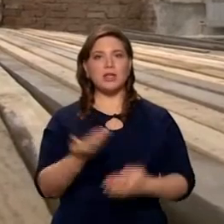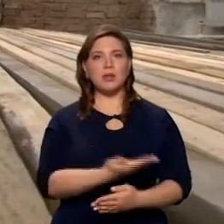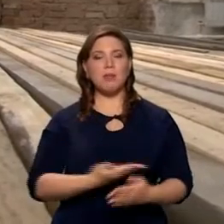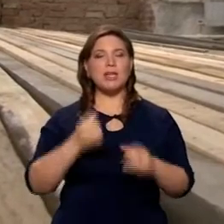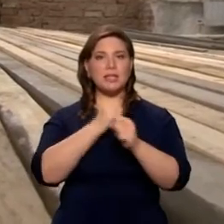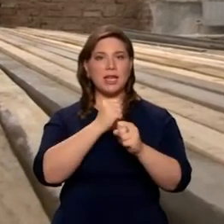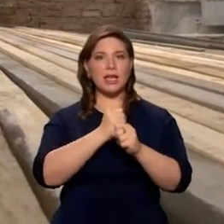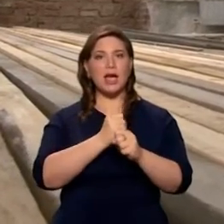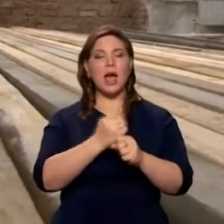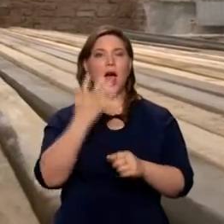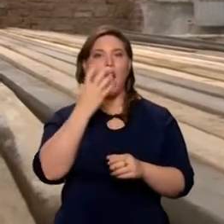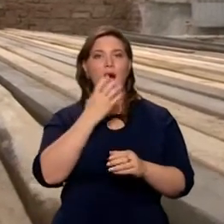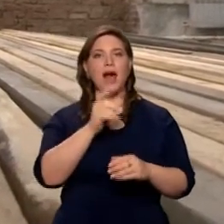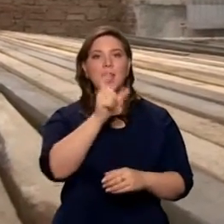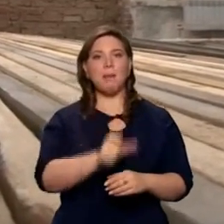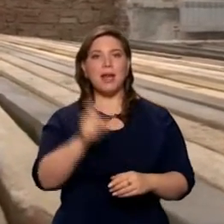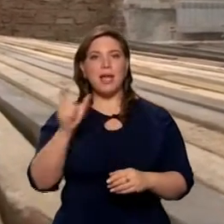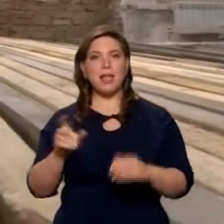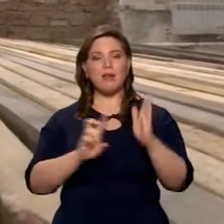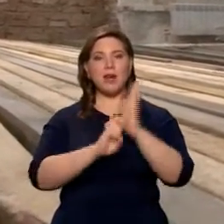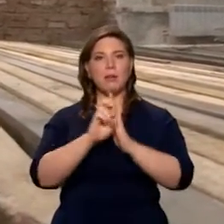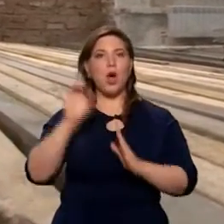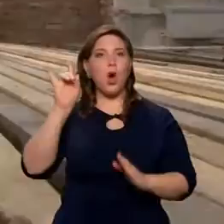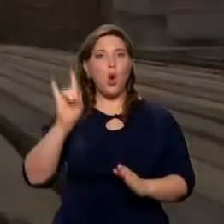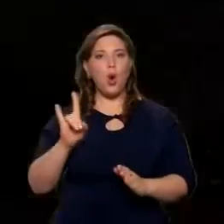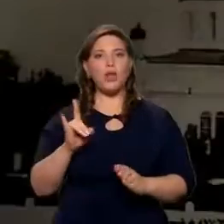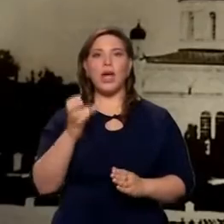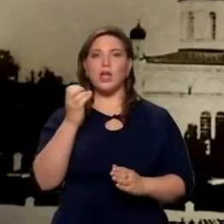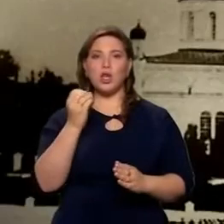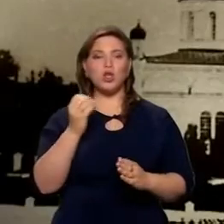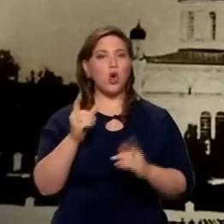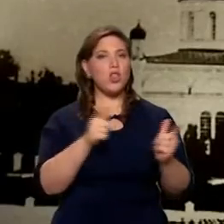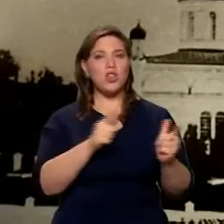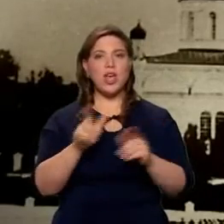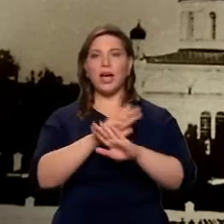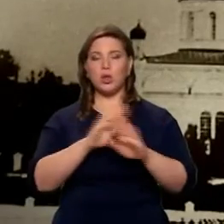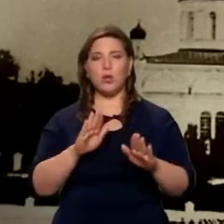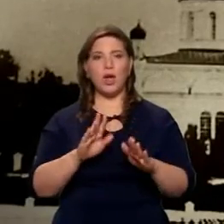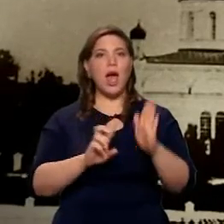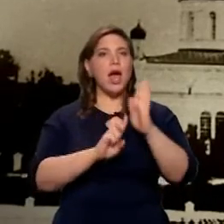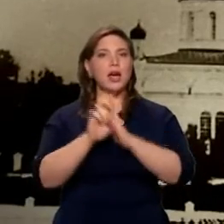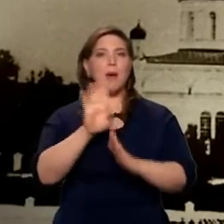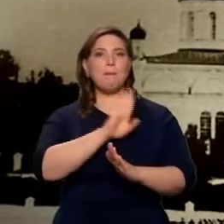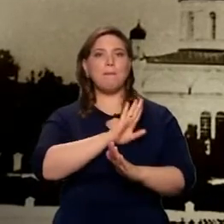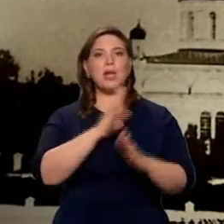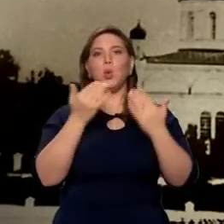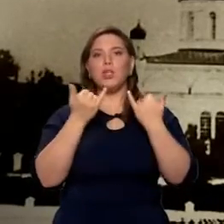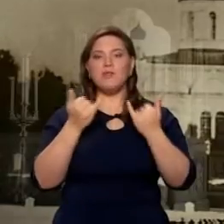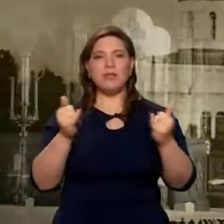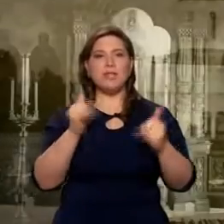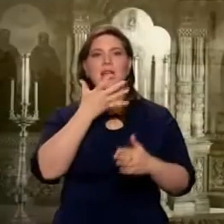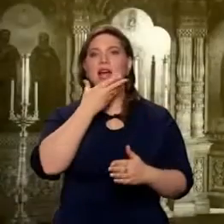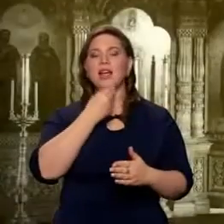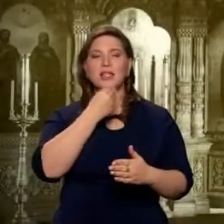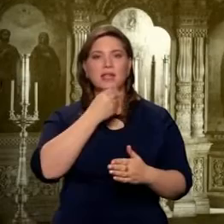здесь завели отопление в храме. Храмы пока у нас не готовы. Но я думаю, что храм, конечно, был чудесный, потому что Александров